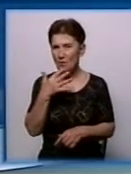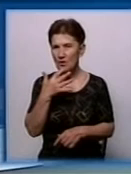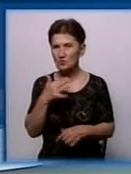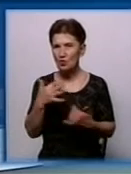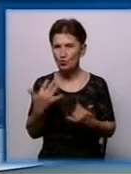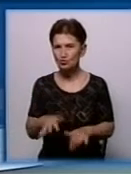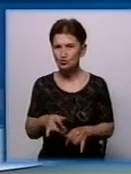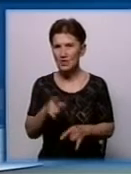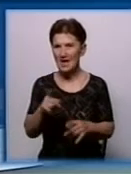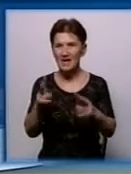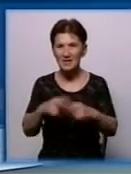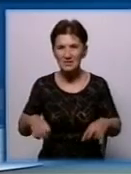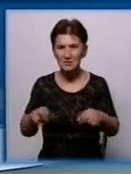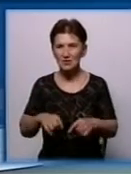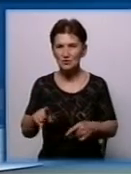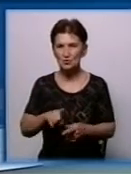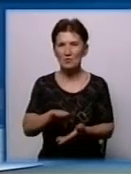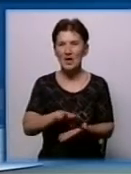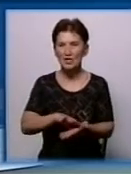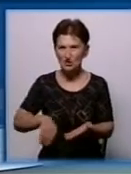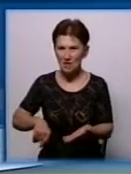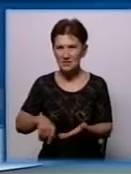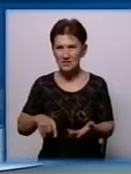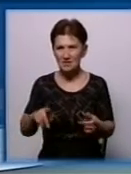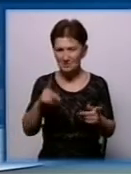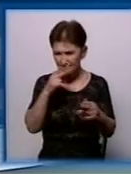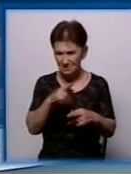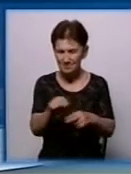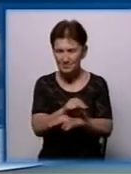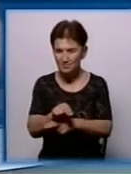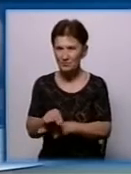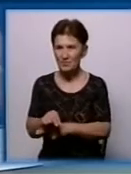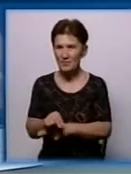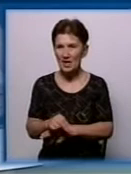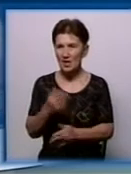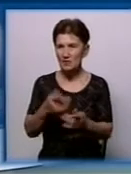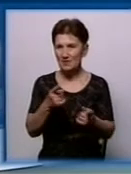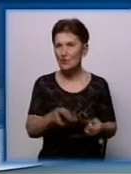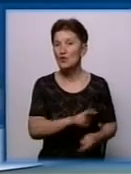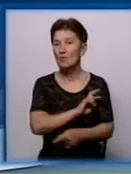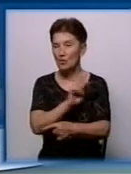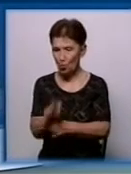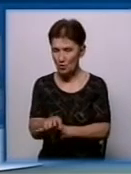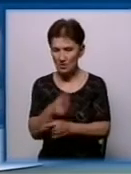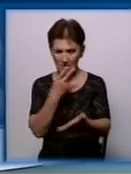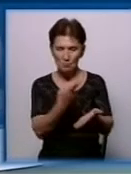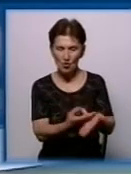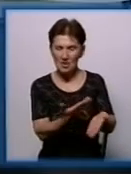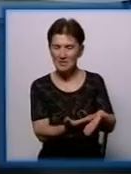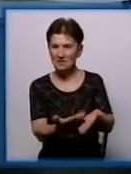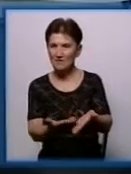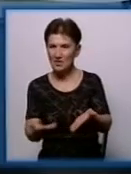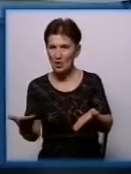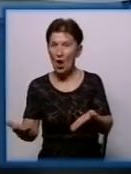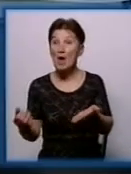розгляду було усунено час недоліків. Якщо вони приходять і конструктивно надають план усунення недоліків, якщо вони дають